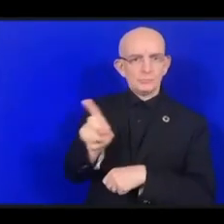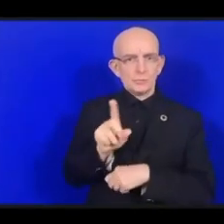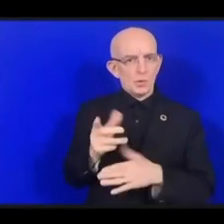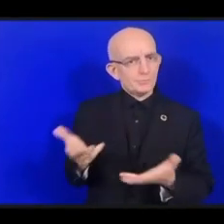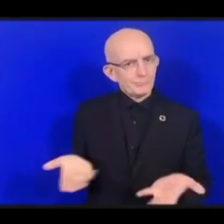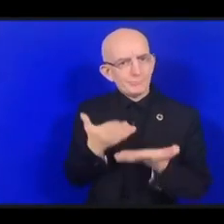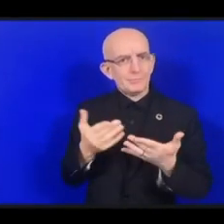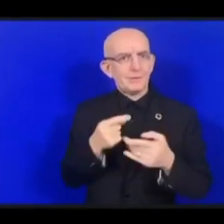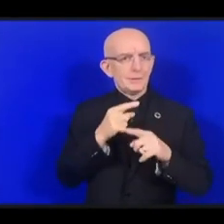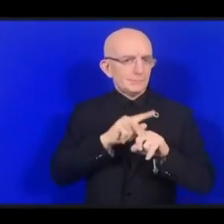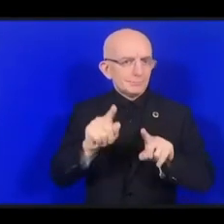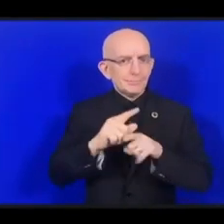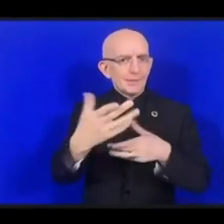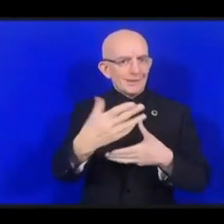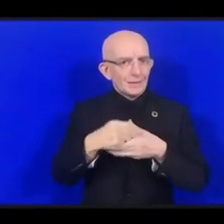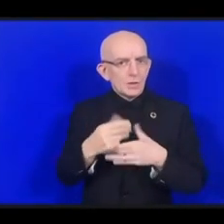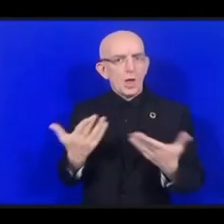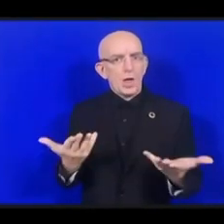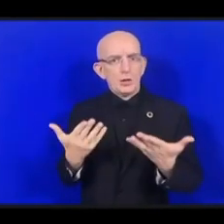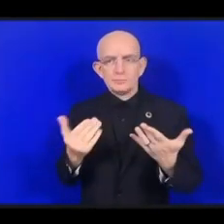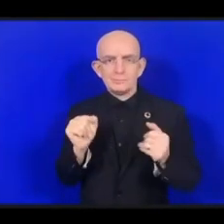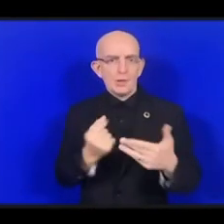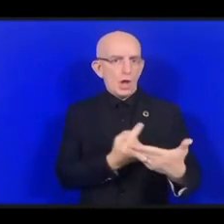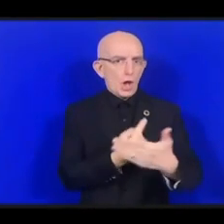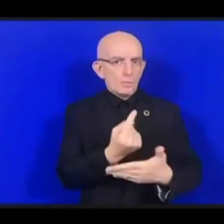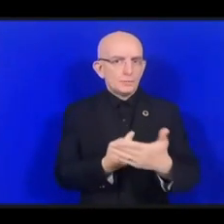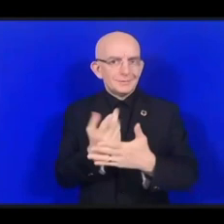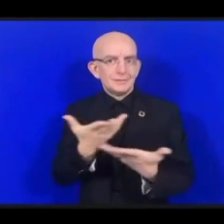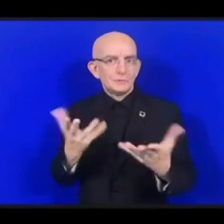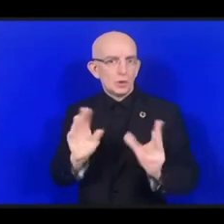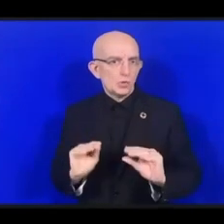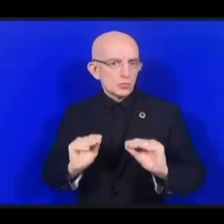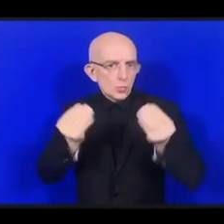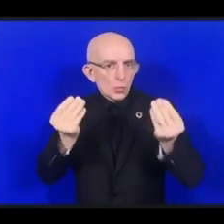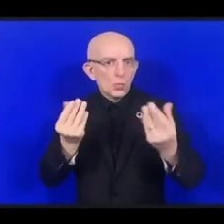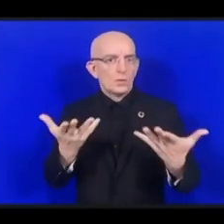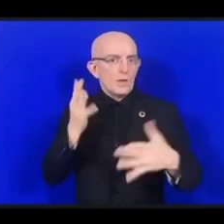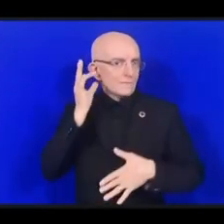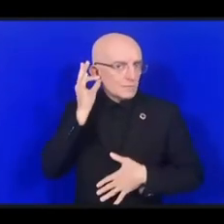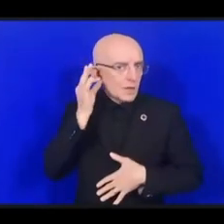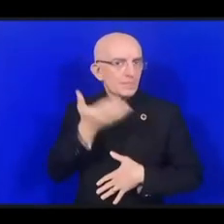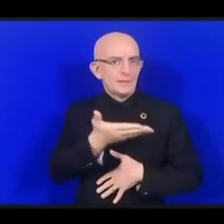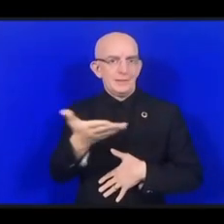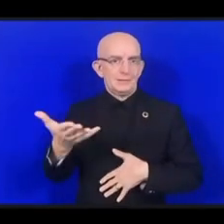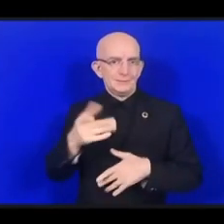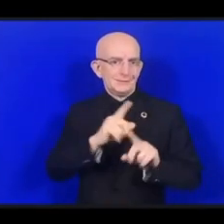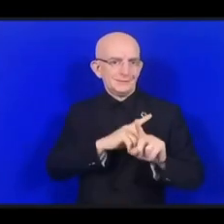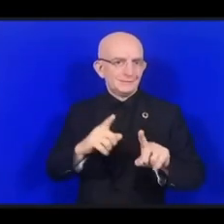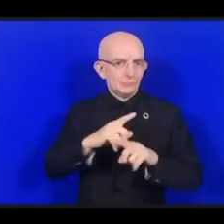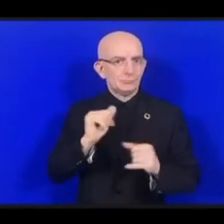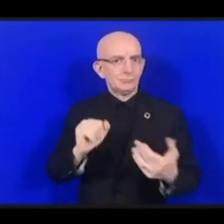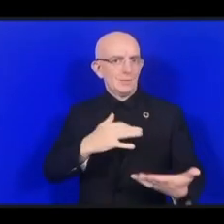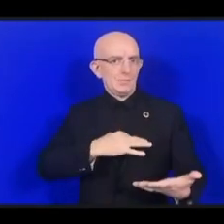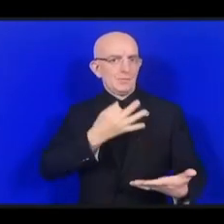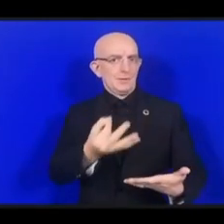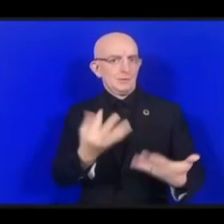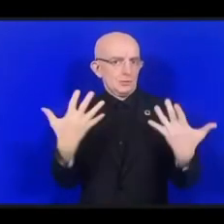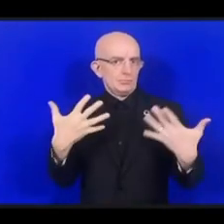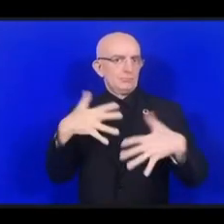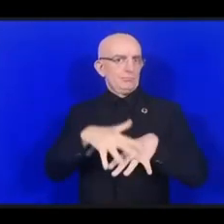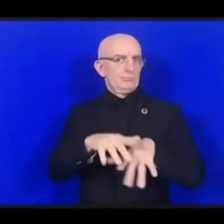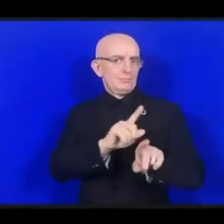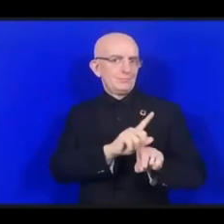для полноценных участий в нашей работе, и также привлекать парламентский союз,